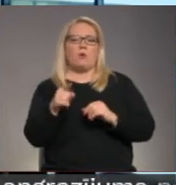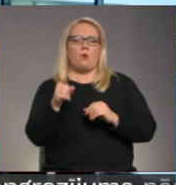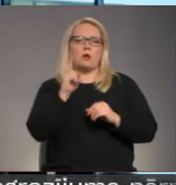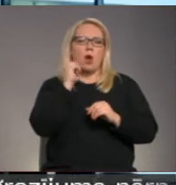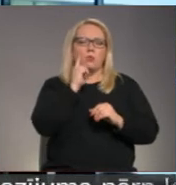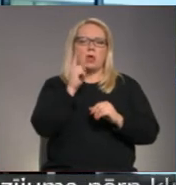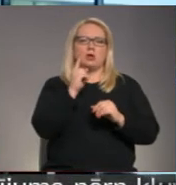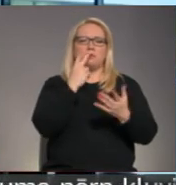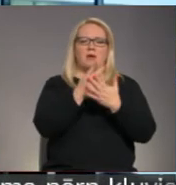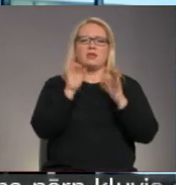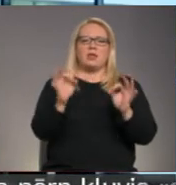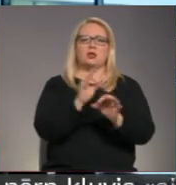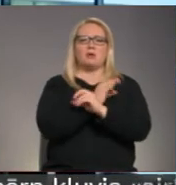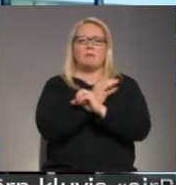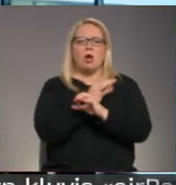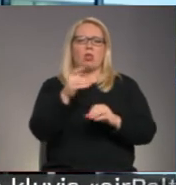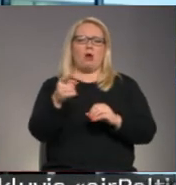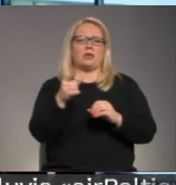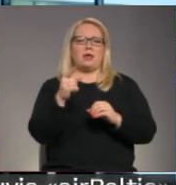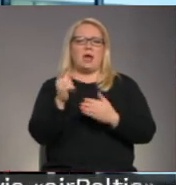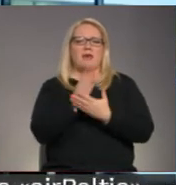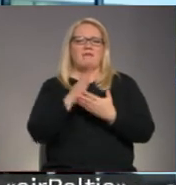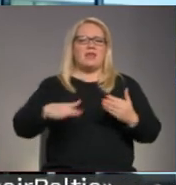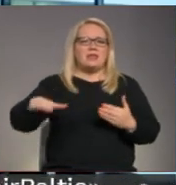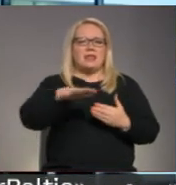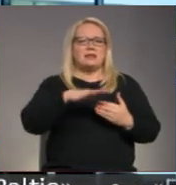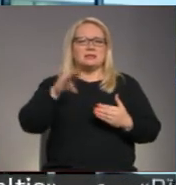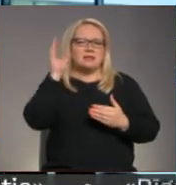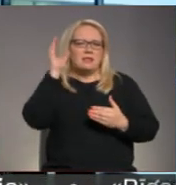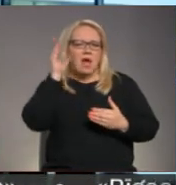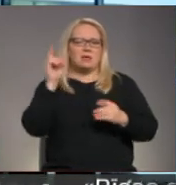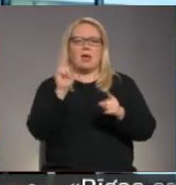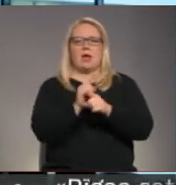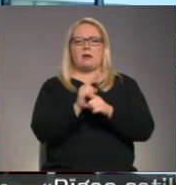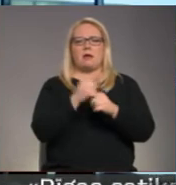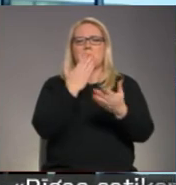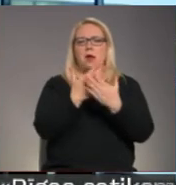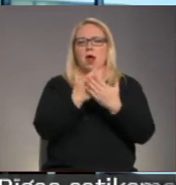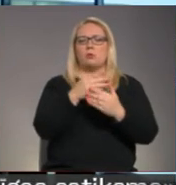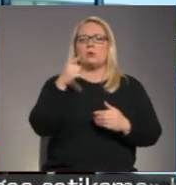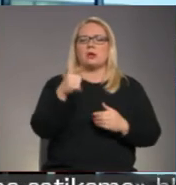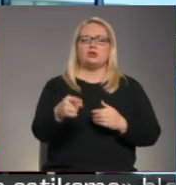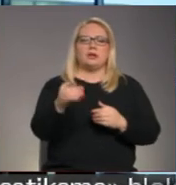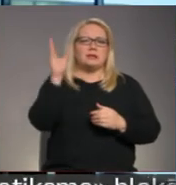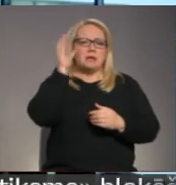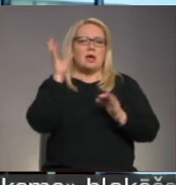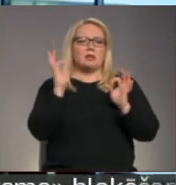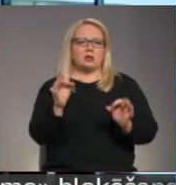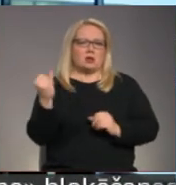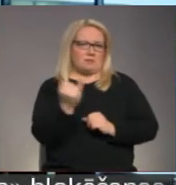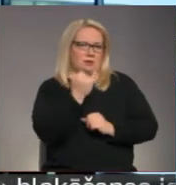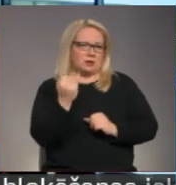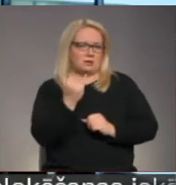pievērsties biologijai, videszinātnē, varbūt citām dabaszinātnēm, parādot, ka šīs zinātnēs patiešām ir interesantas.